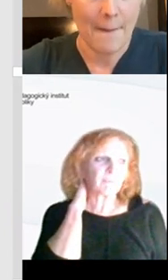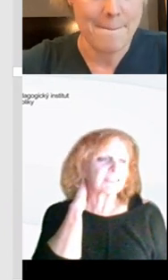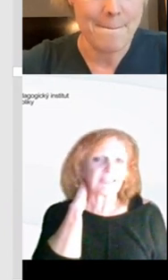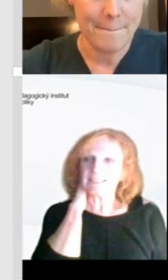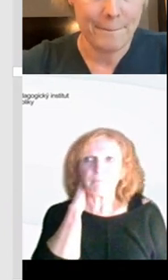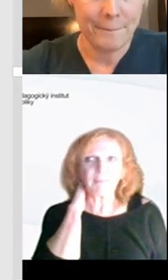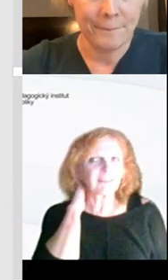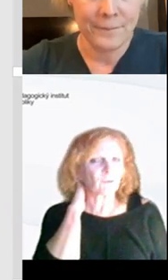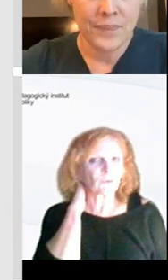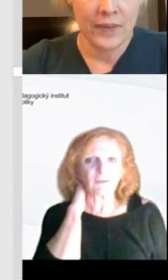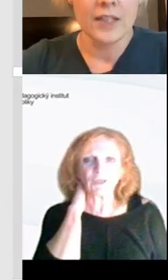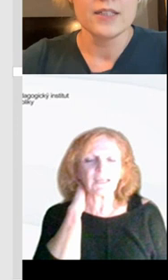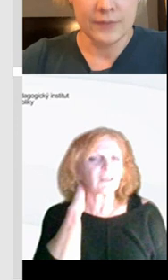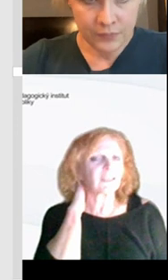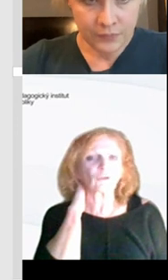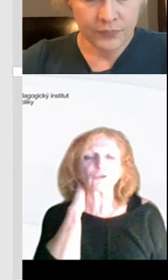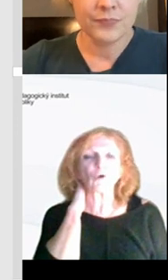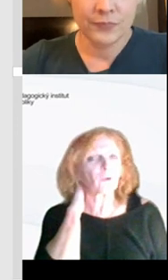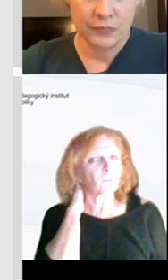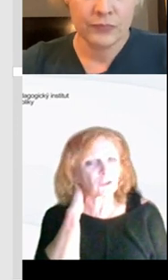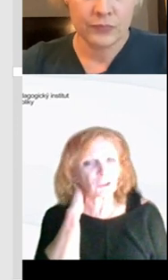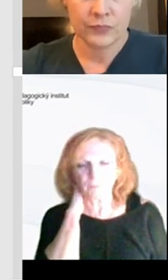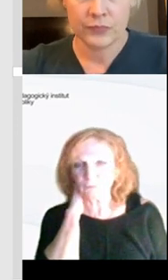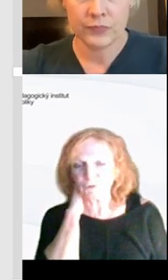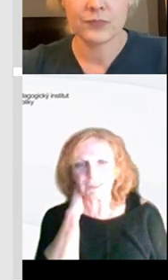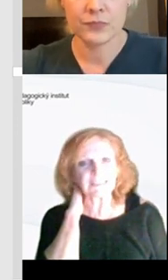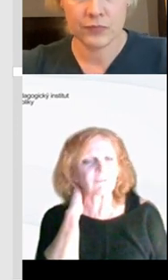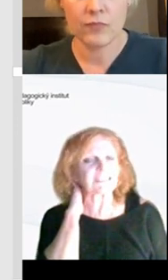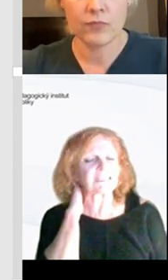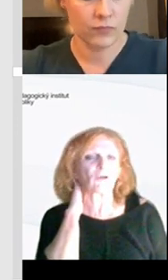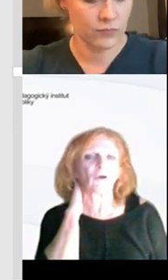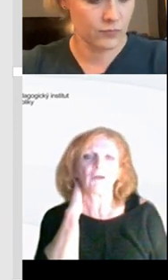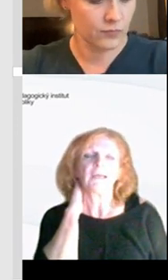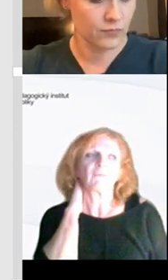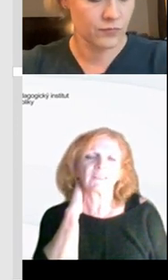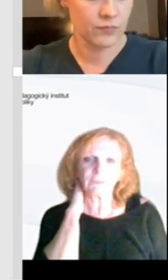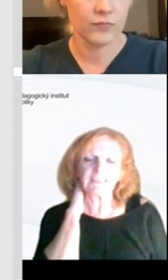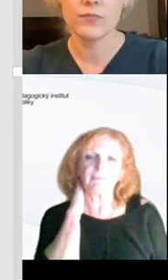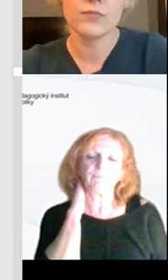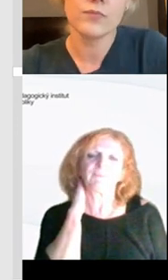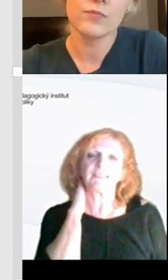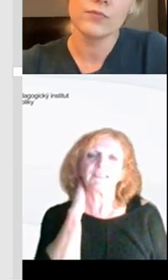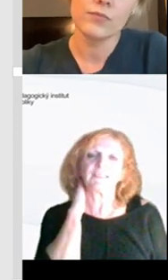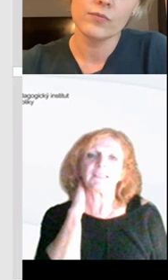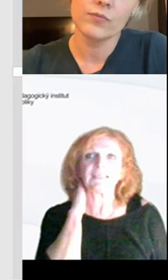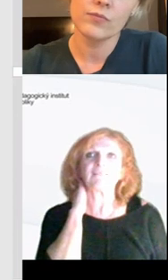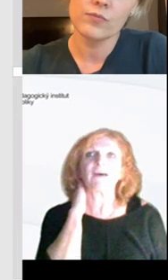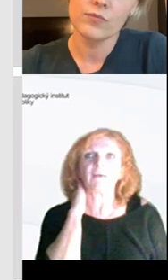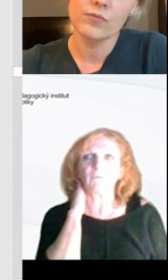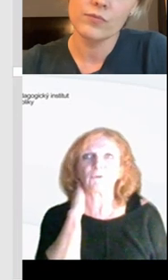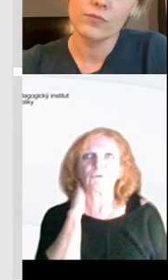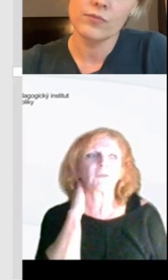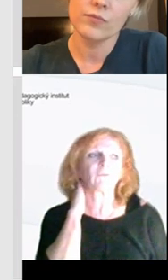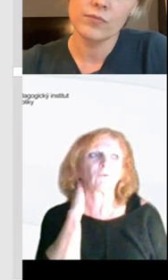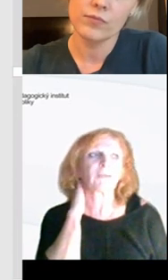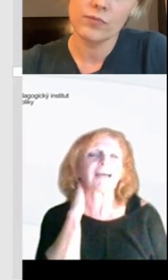prosím, zase berte to tak, že je to soubor možných doporučení, vy si z toho zvolíte ten způsob, který